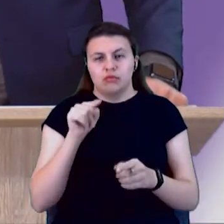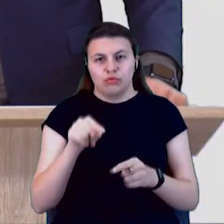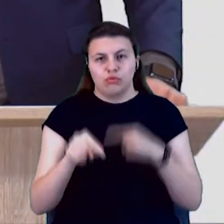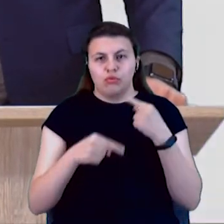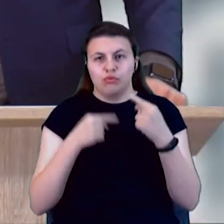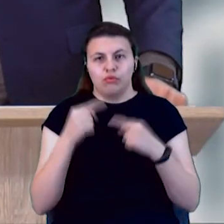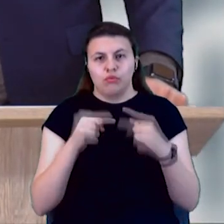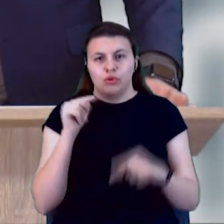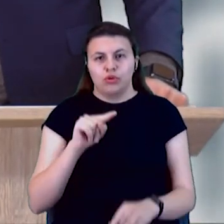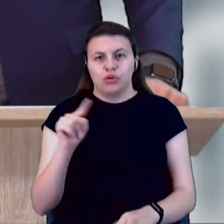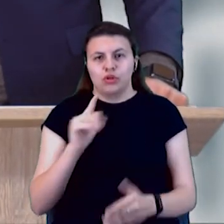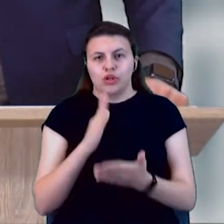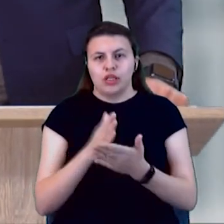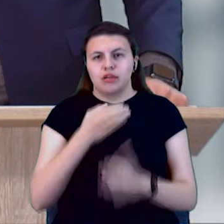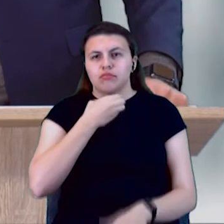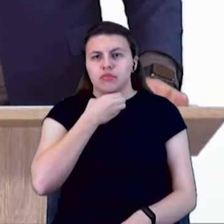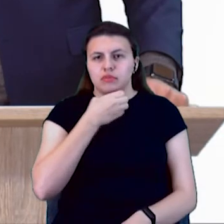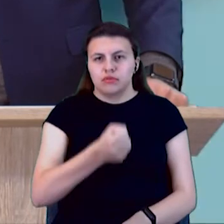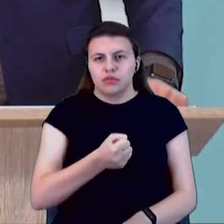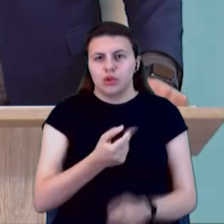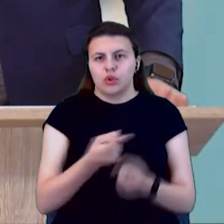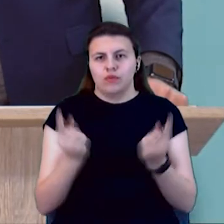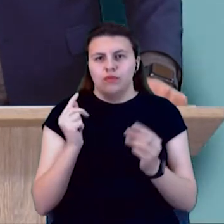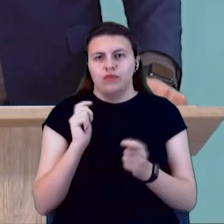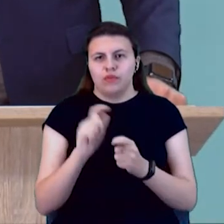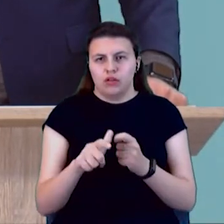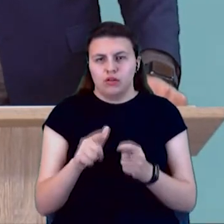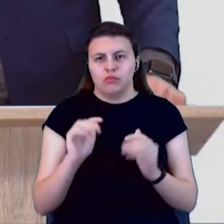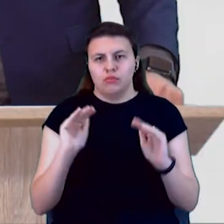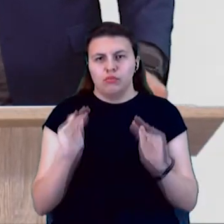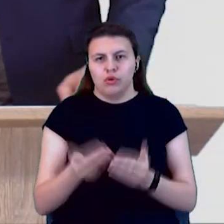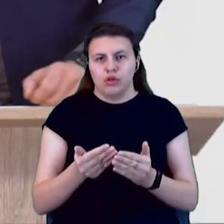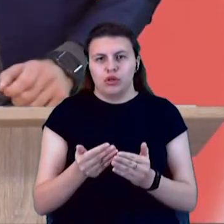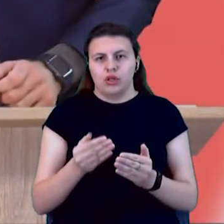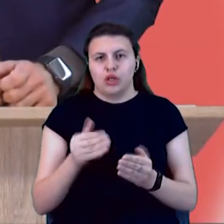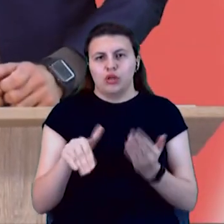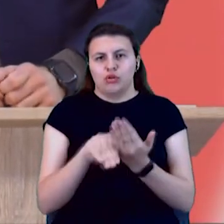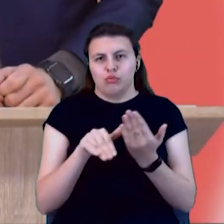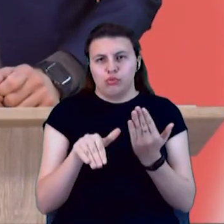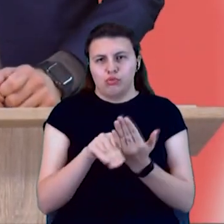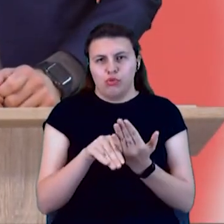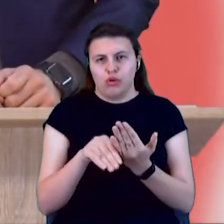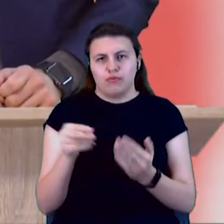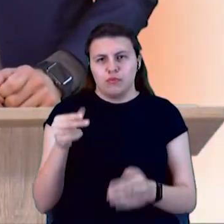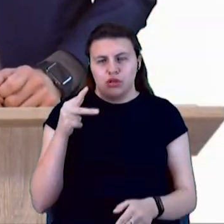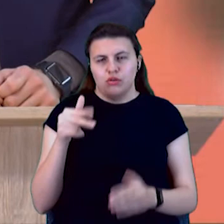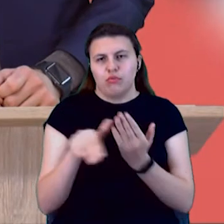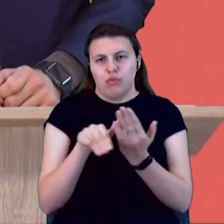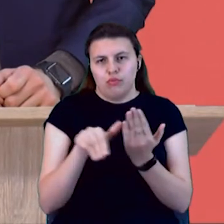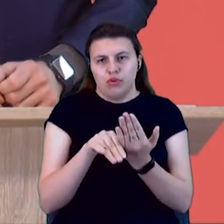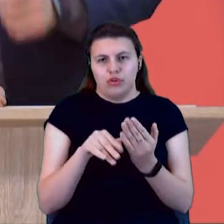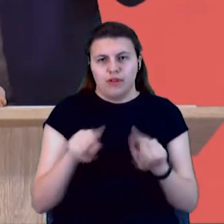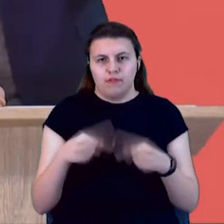що є дефіцит зовнішнього фінансування та зменшення обсягів донорської допомоги на відновлення міста